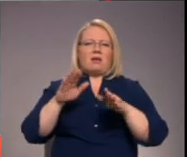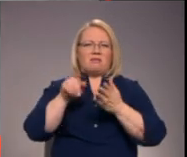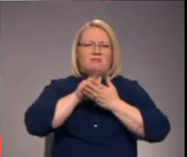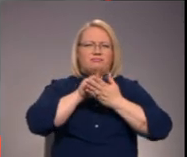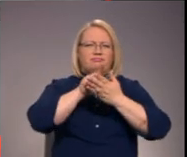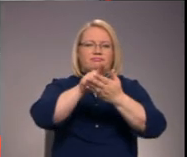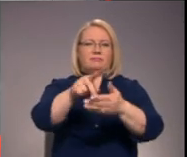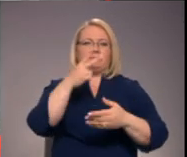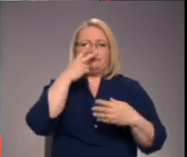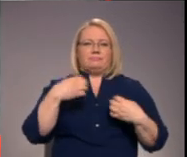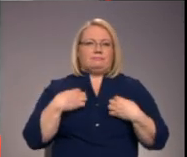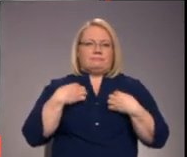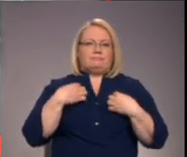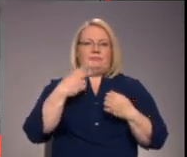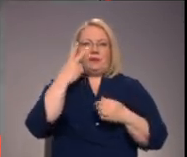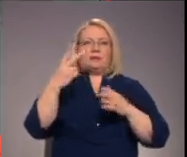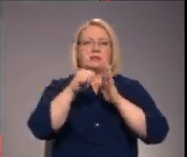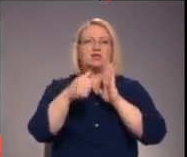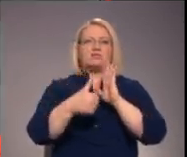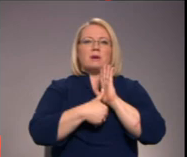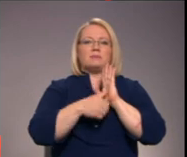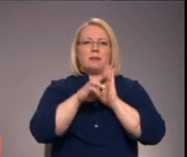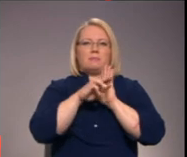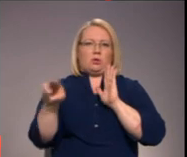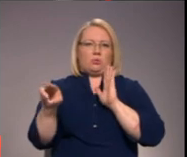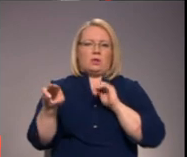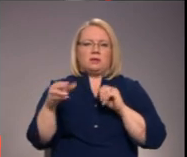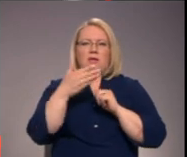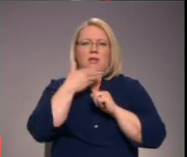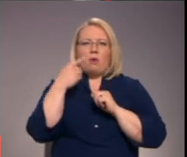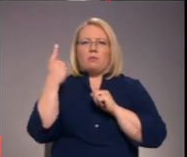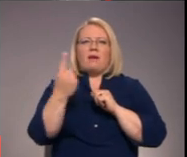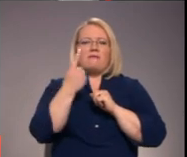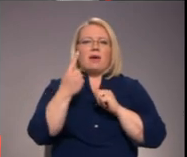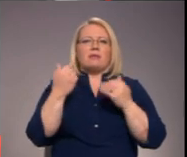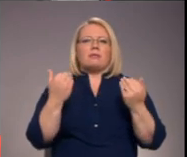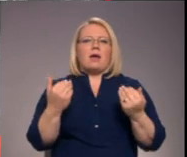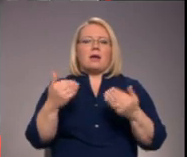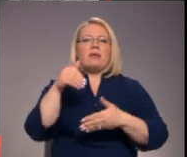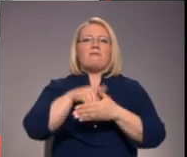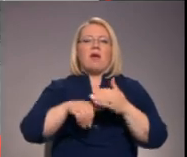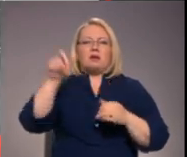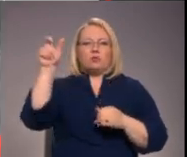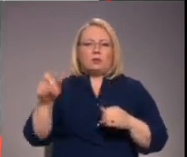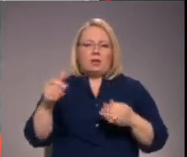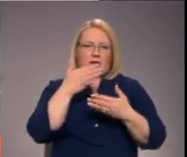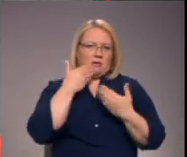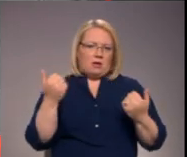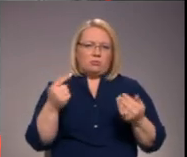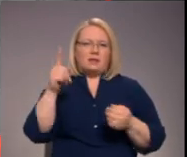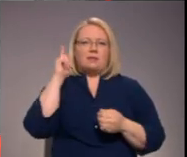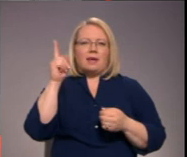visiem ceļiem. Tur viņi ir 16 minūtes. Mums nav neviena tagadējā vēsturnieka. Mums ir tikai un vienīgi